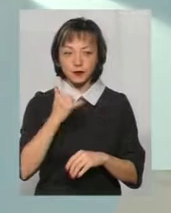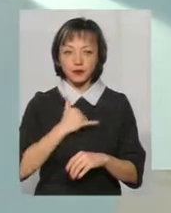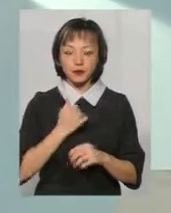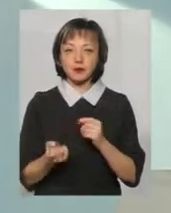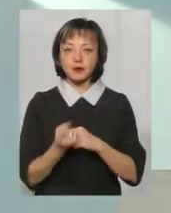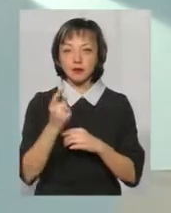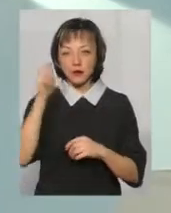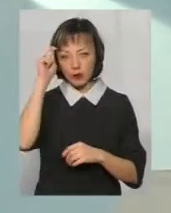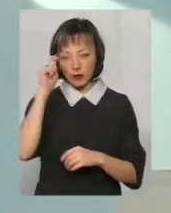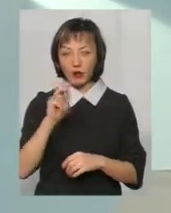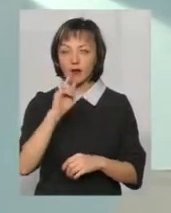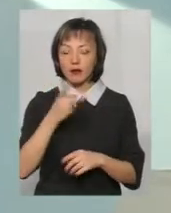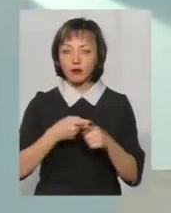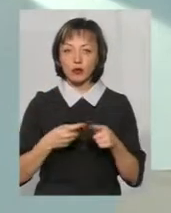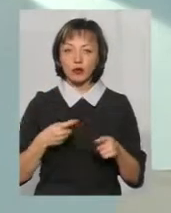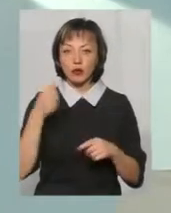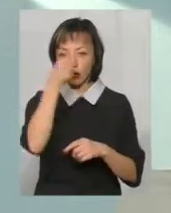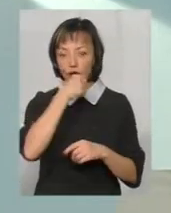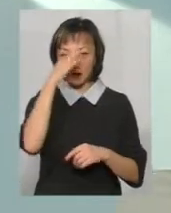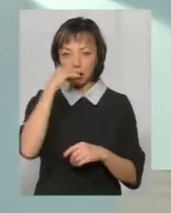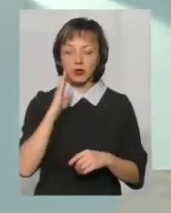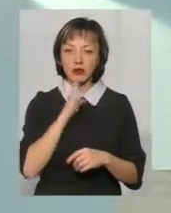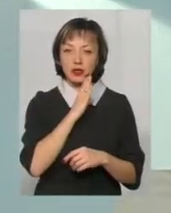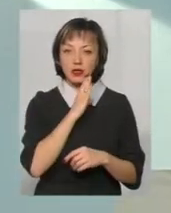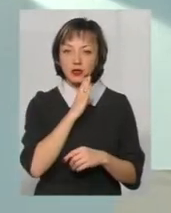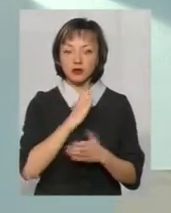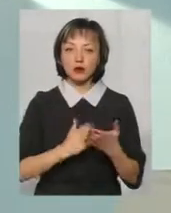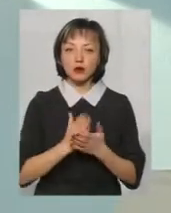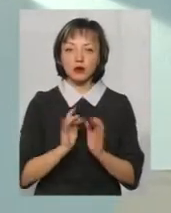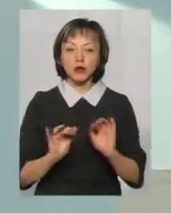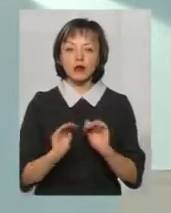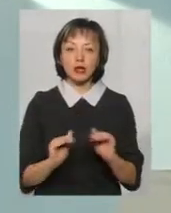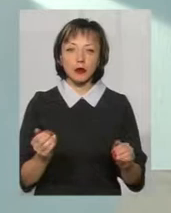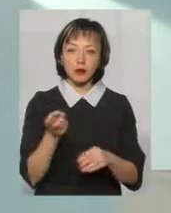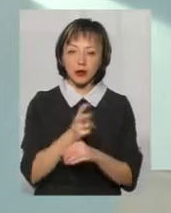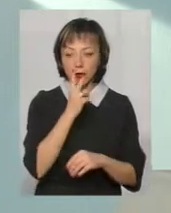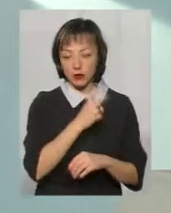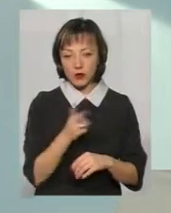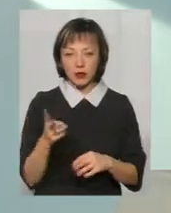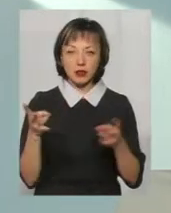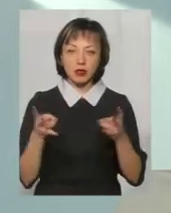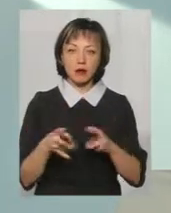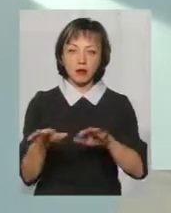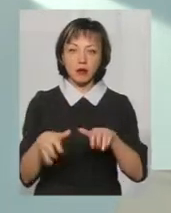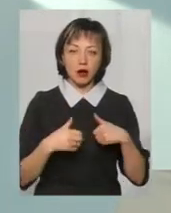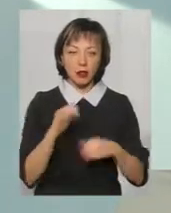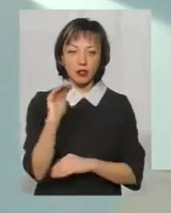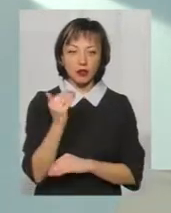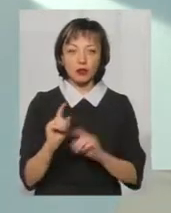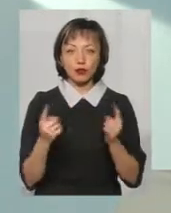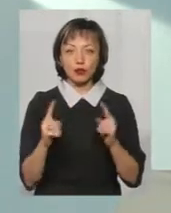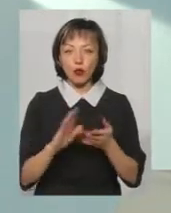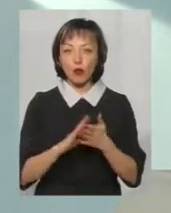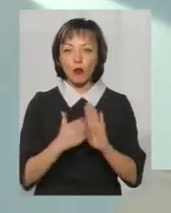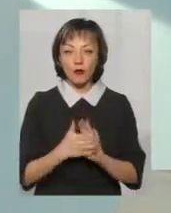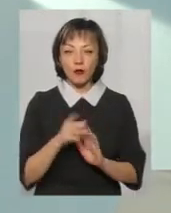з'явився хлопчик, якому 2,5 роки батьки, служба у справах дітей прийшла, подивилися, і треба забрати дитину, тому що